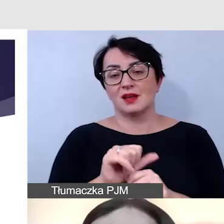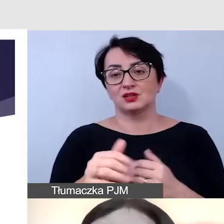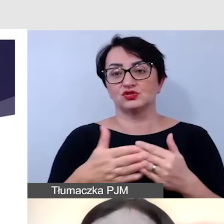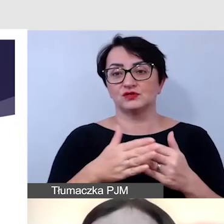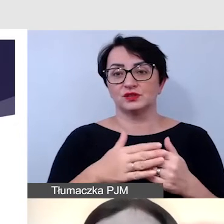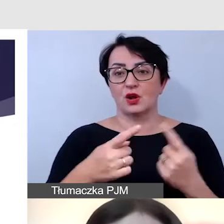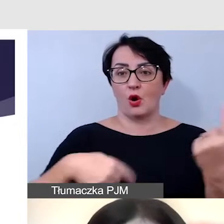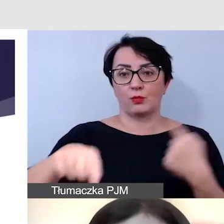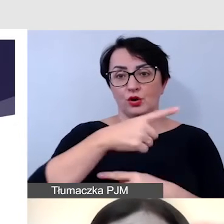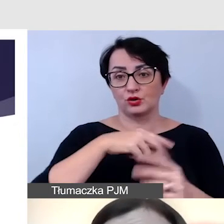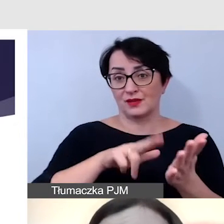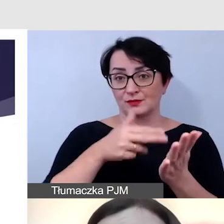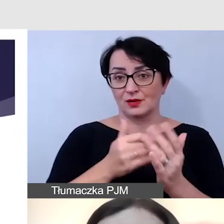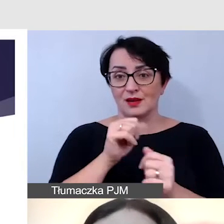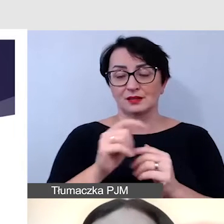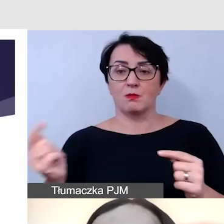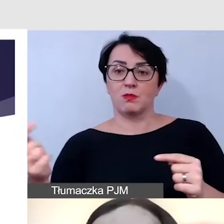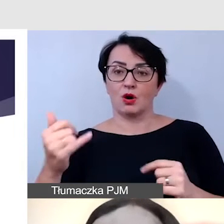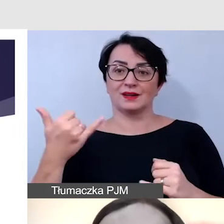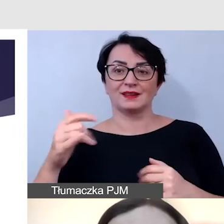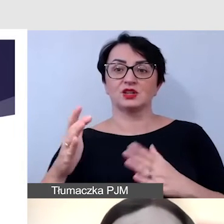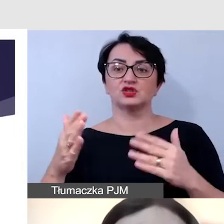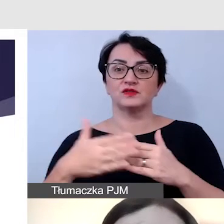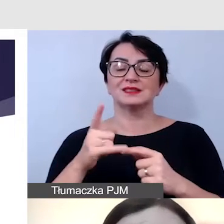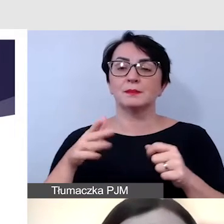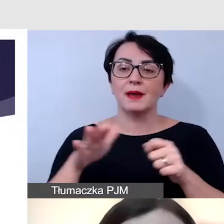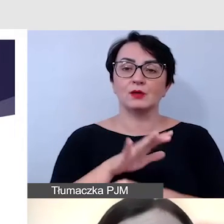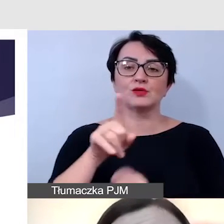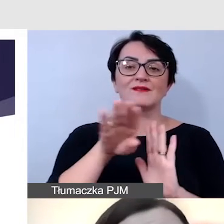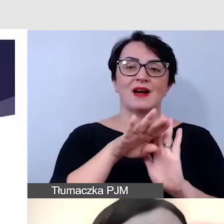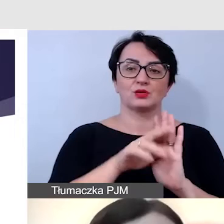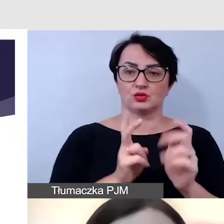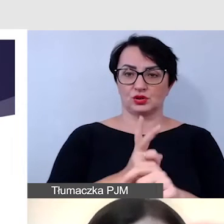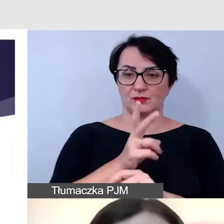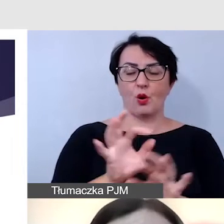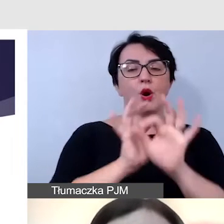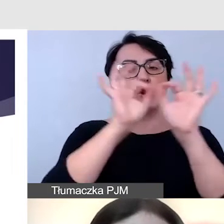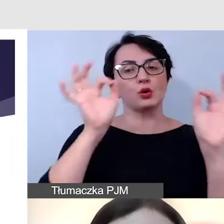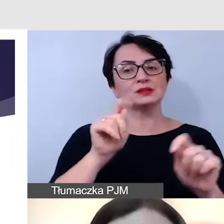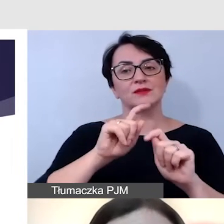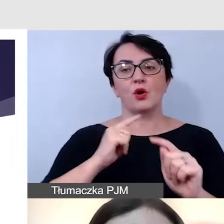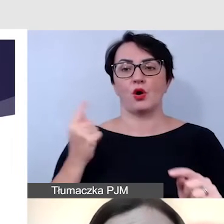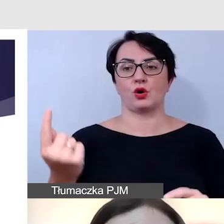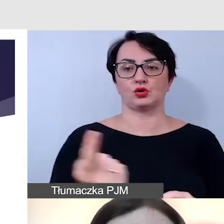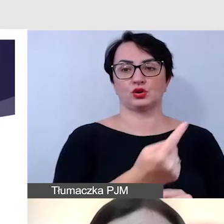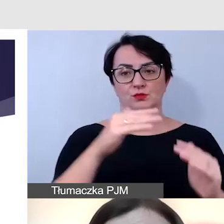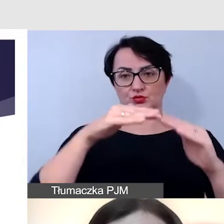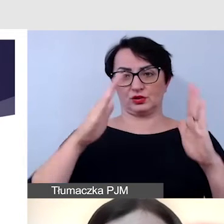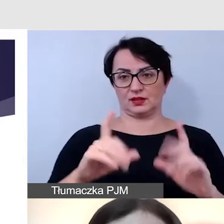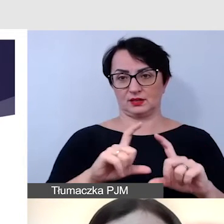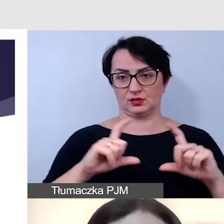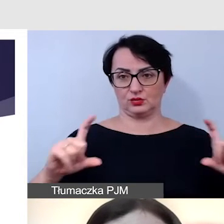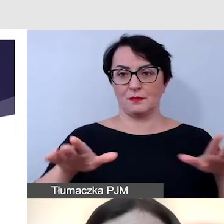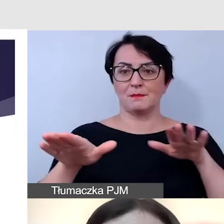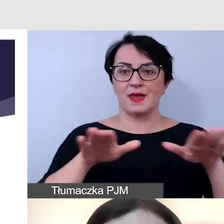drzwiami obrotowymi, spełnia warunki dostępności. Czyli sprawdzamy tak naprawdę otoczenie naszego